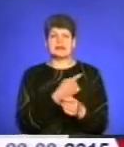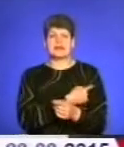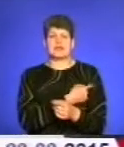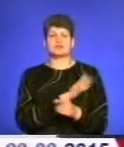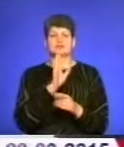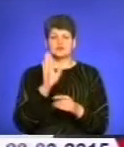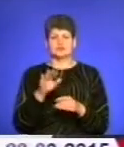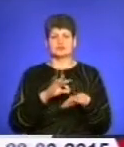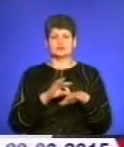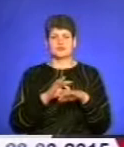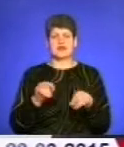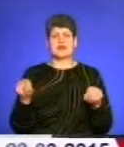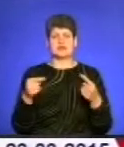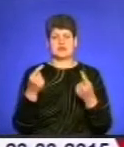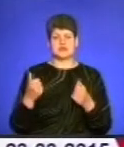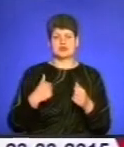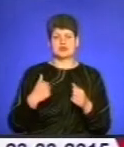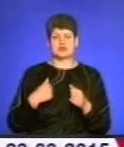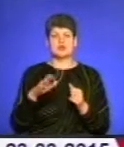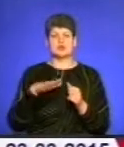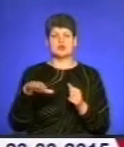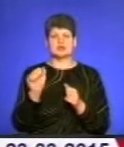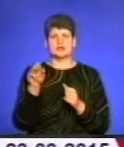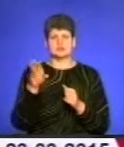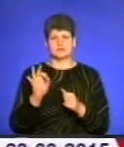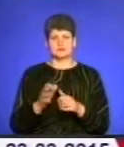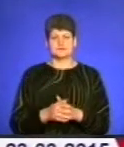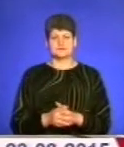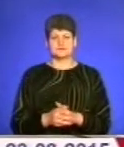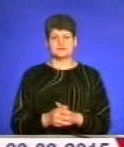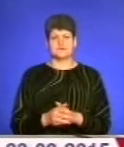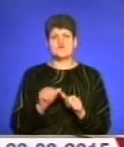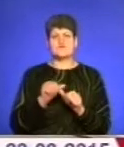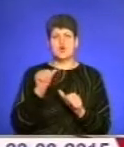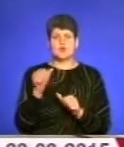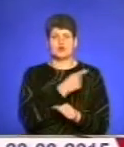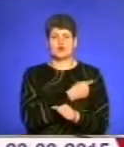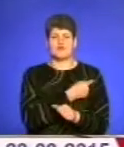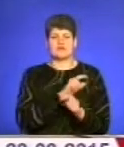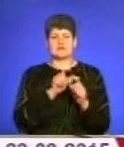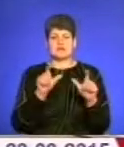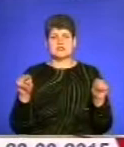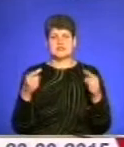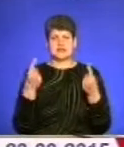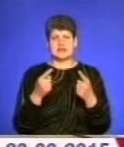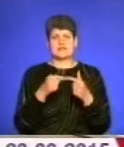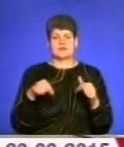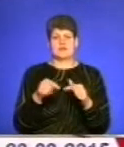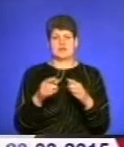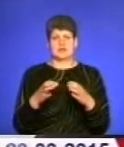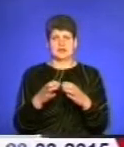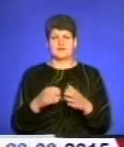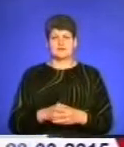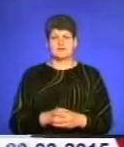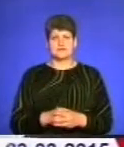проходитимуть реабілітацію солдати із зони антитерористичної операції. В окремих лікувальних закладах створили відповідні відділення.